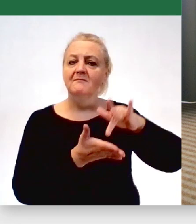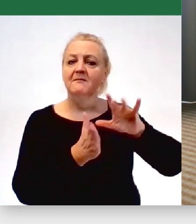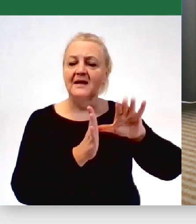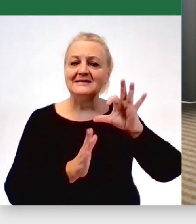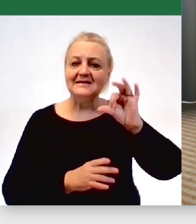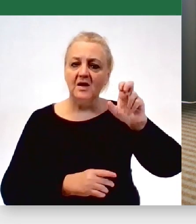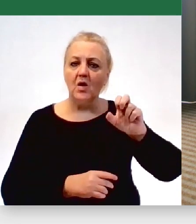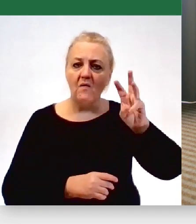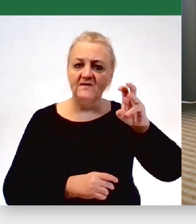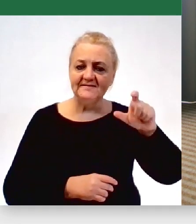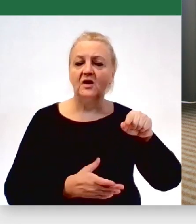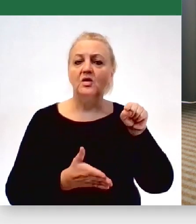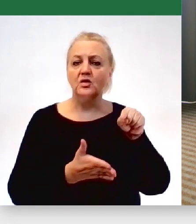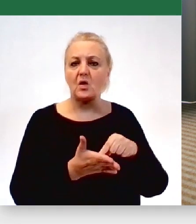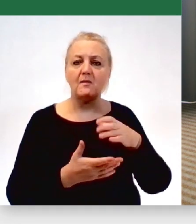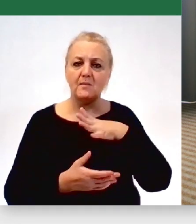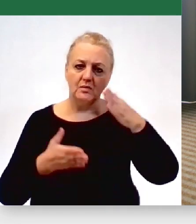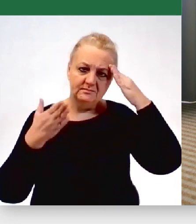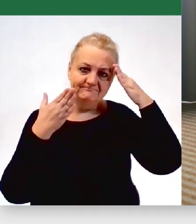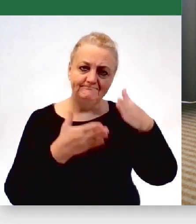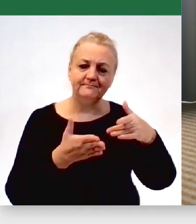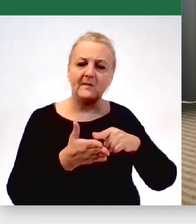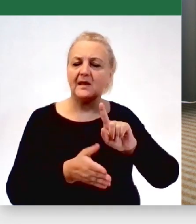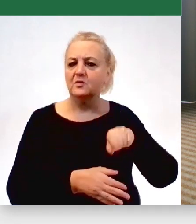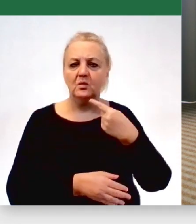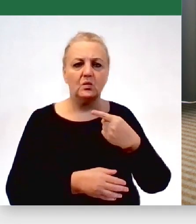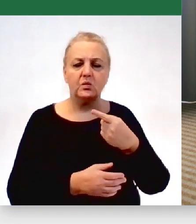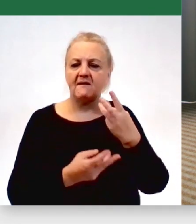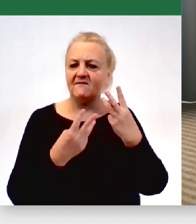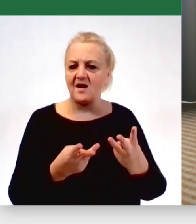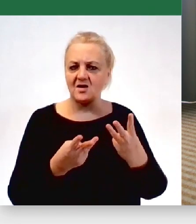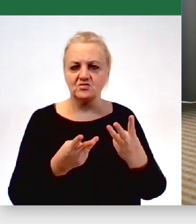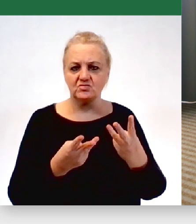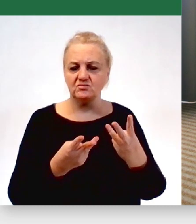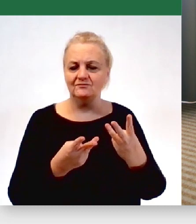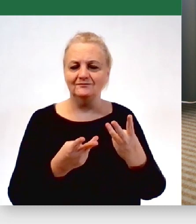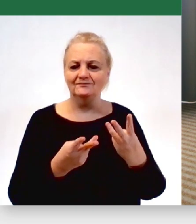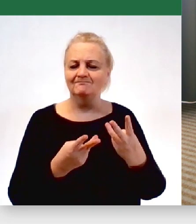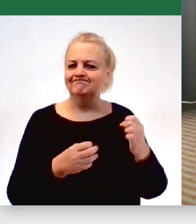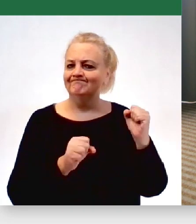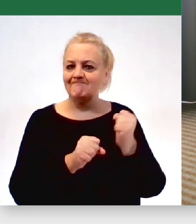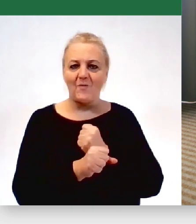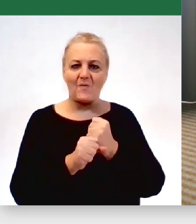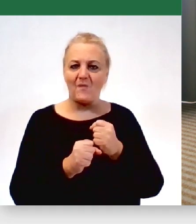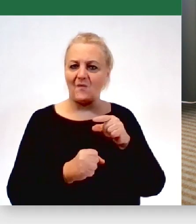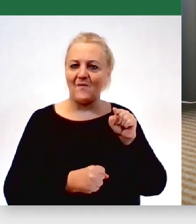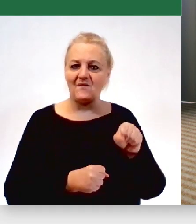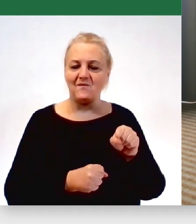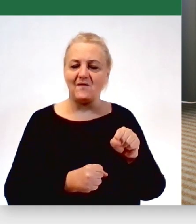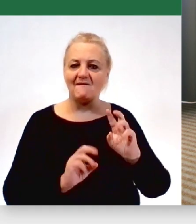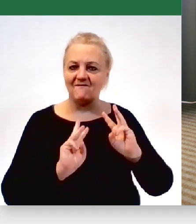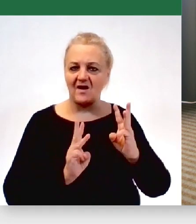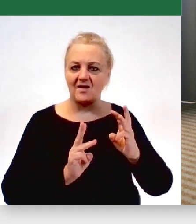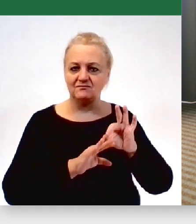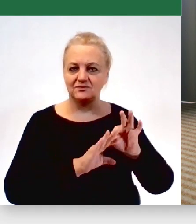i temu był poświęcony długi, ważny i bardzo poważny warsztat.